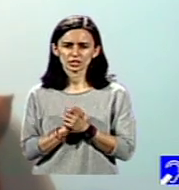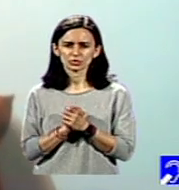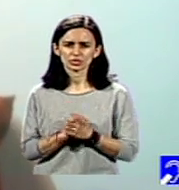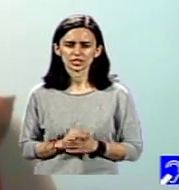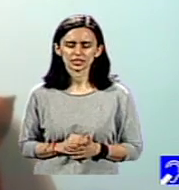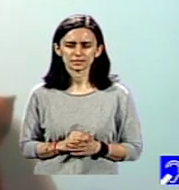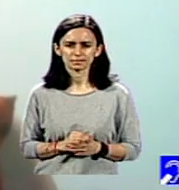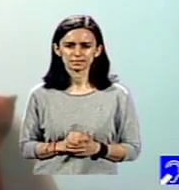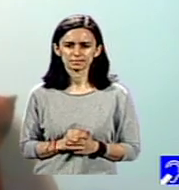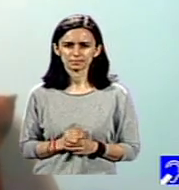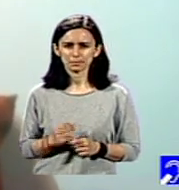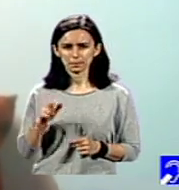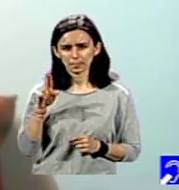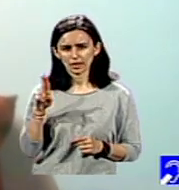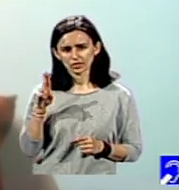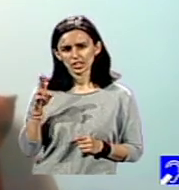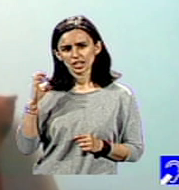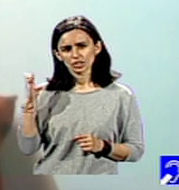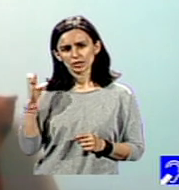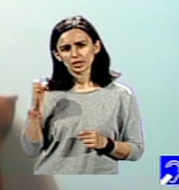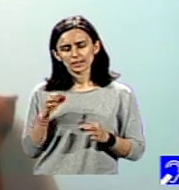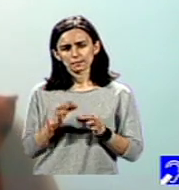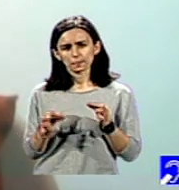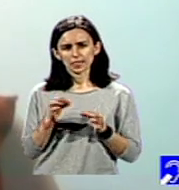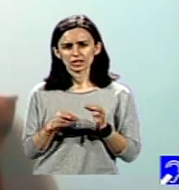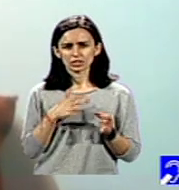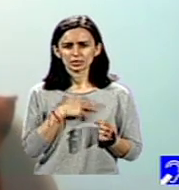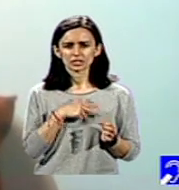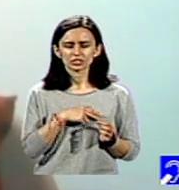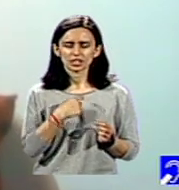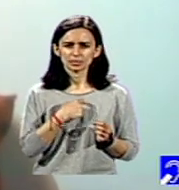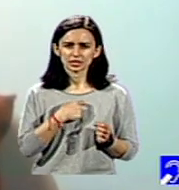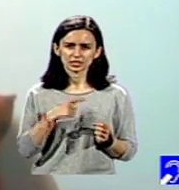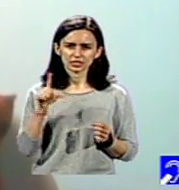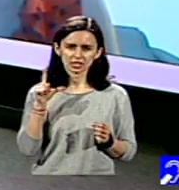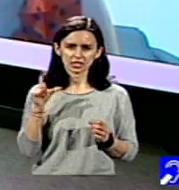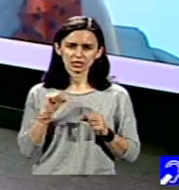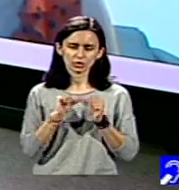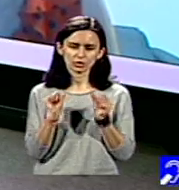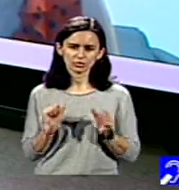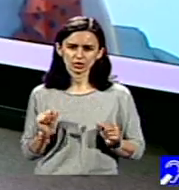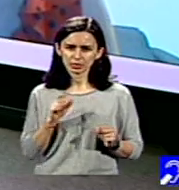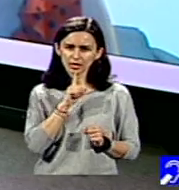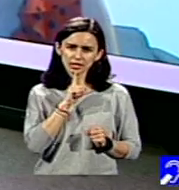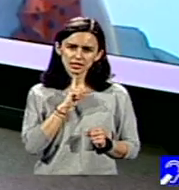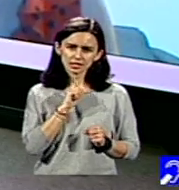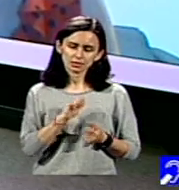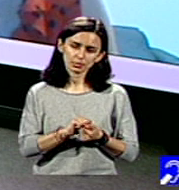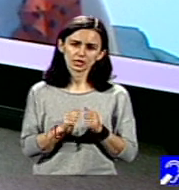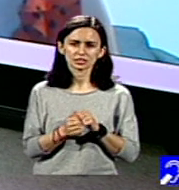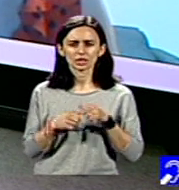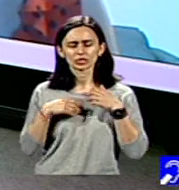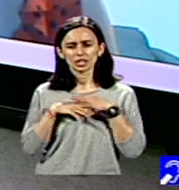Astăzi, în Uniunea Europeană, economia socială poate fi de două tipuri majore, simplă sau de inserție.